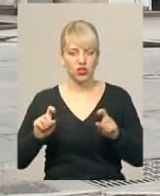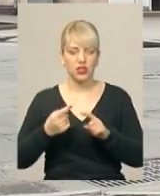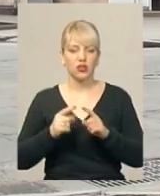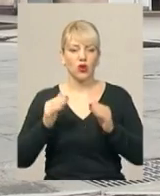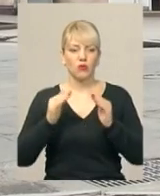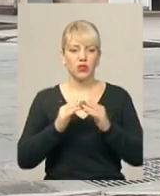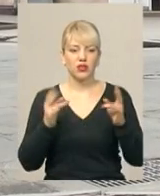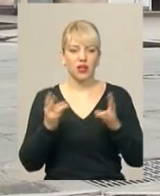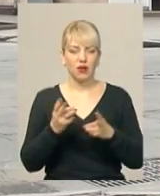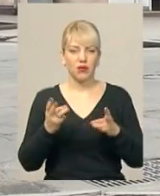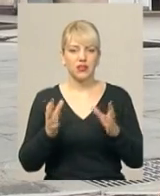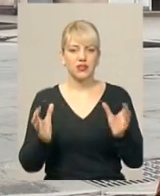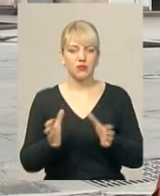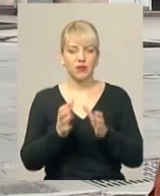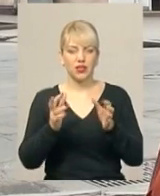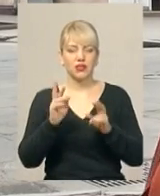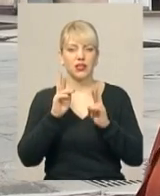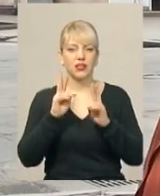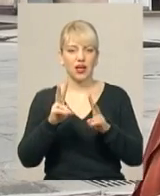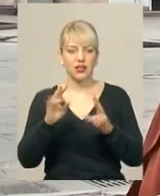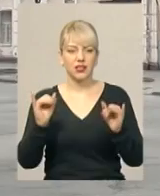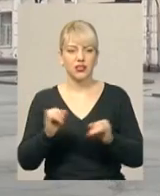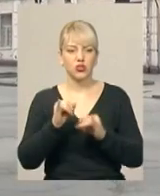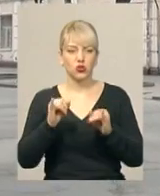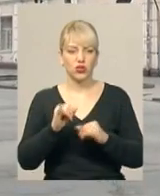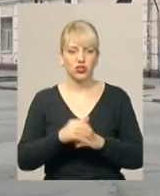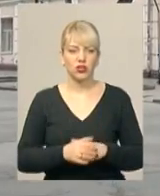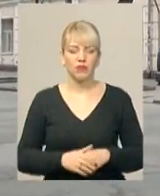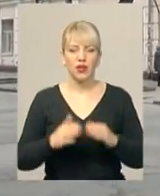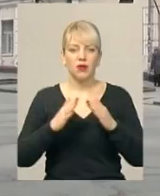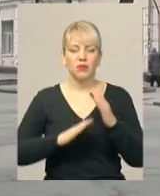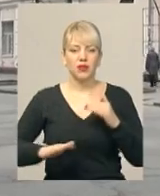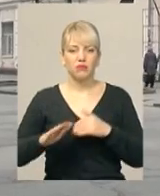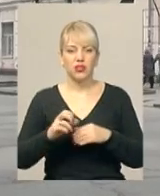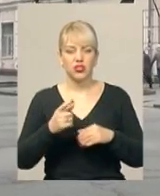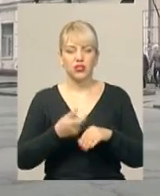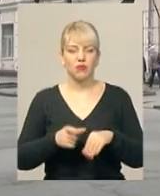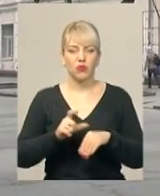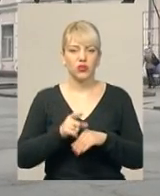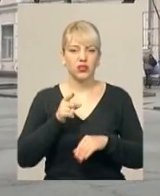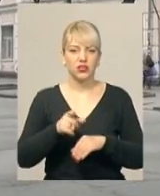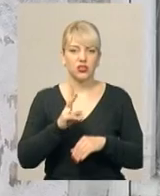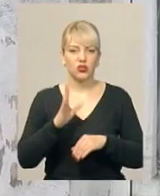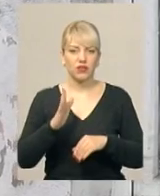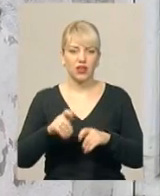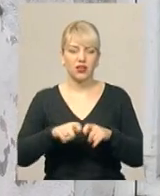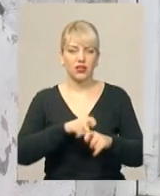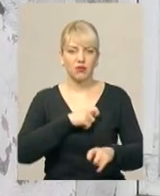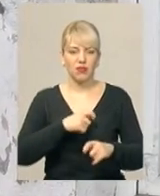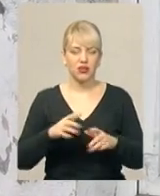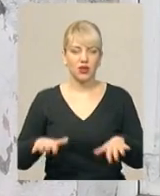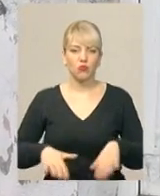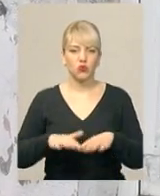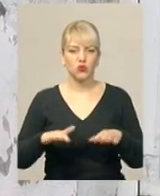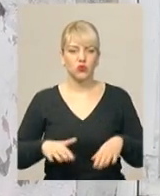треба було б зберегти як історичну. Приміщення на понад тисячу квадратних метрів у центральній частині міста пустує